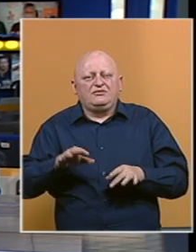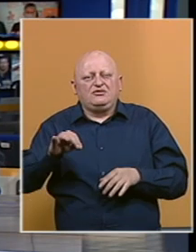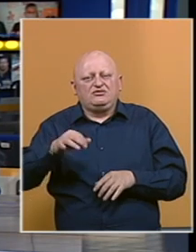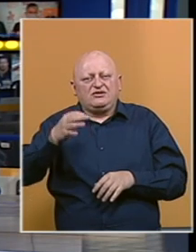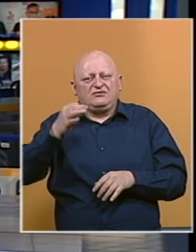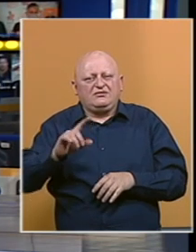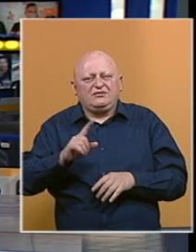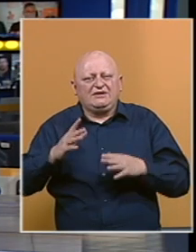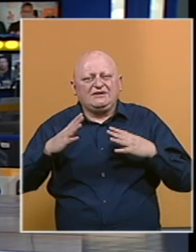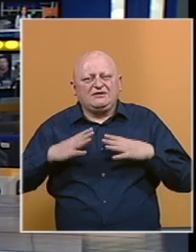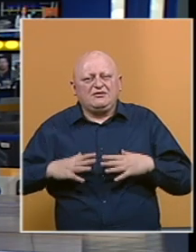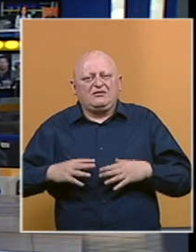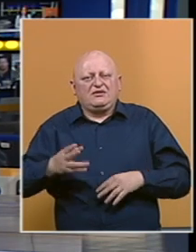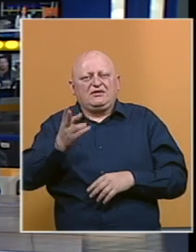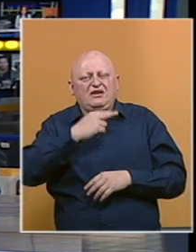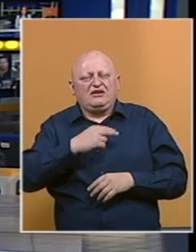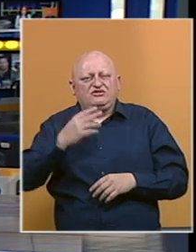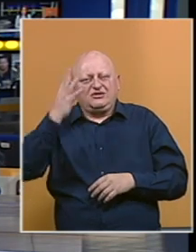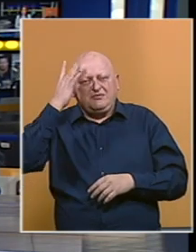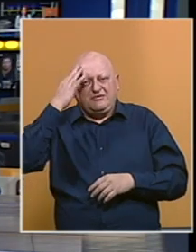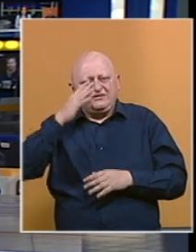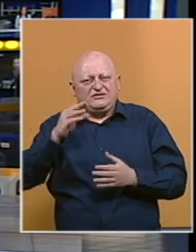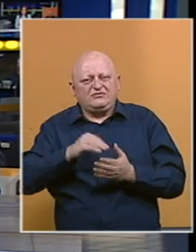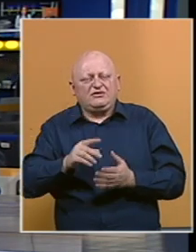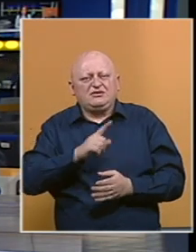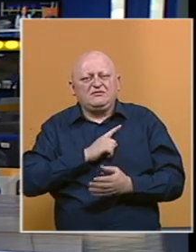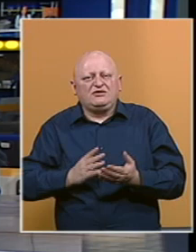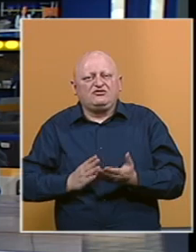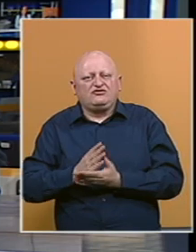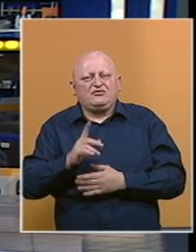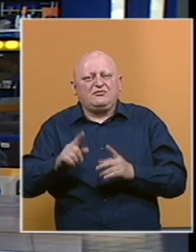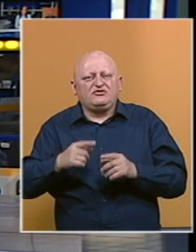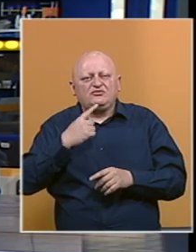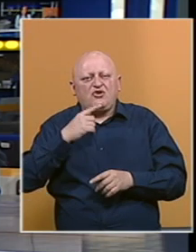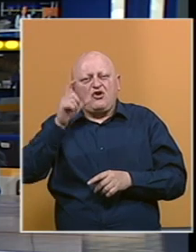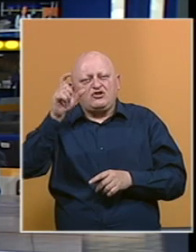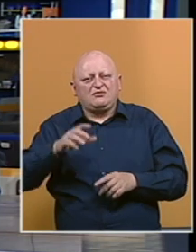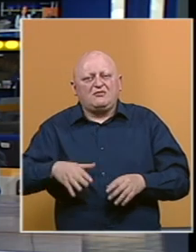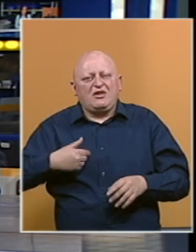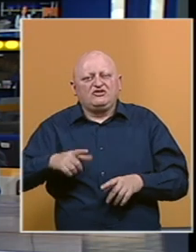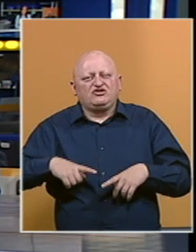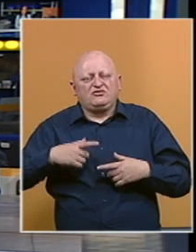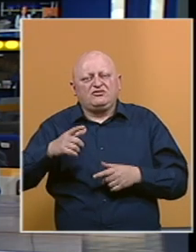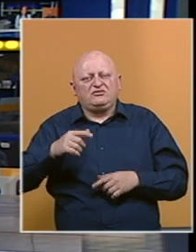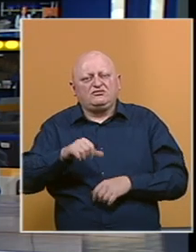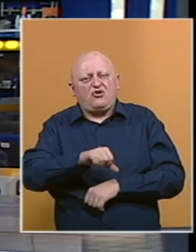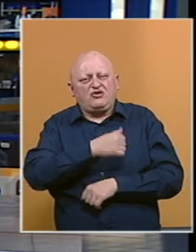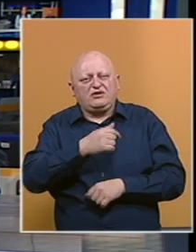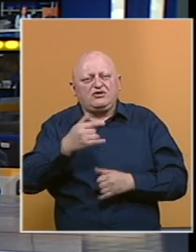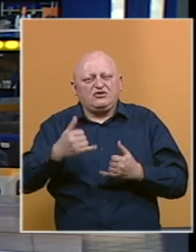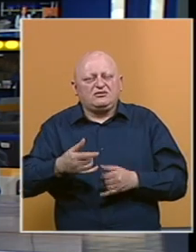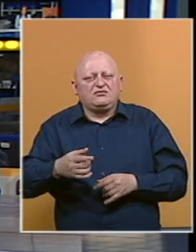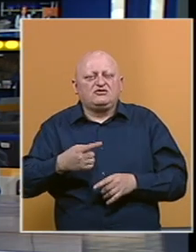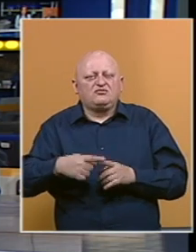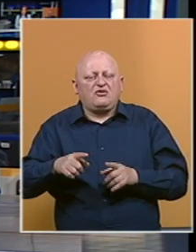Epidemija u Tuzlanskom kantonu nejenjava, nadležne brine sve veći broj smrtnih slučajeva, među kojima su i osobe mlađe životne dovi. Do